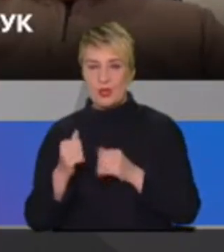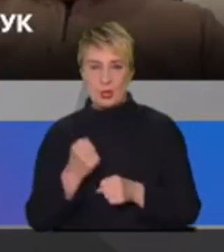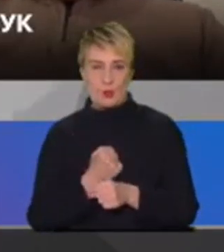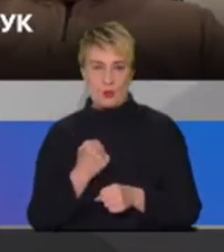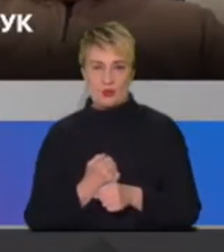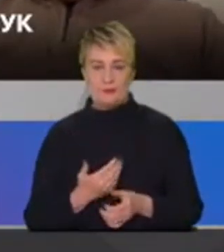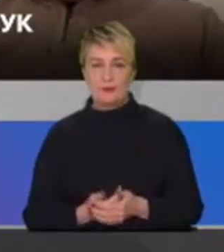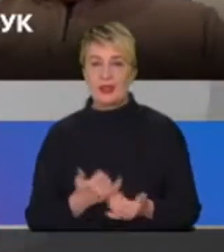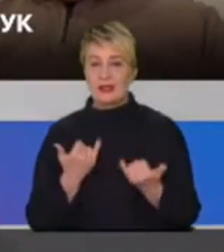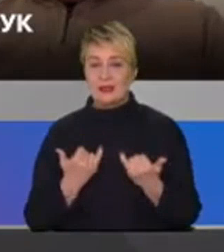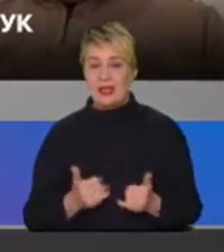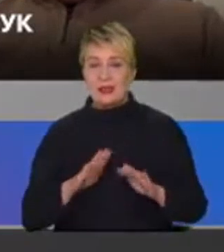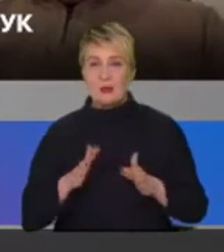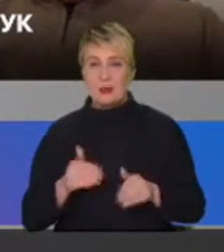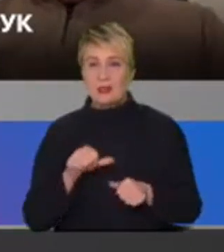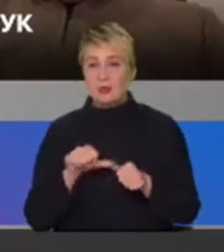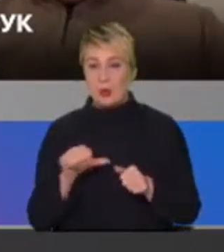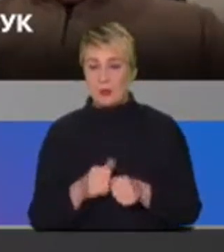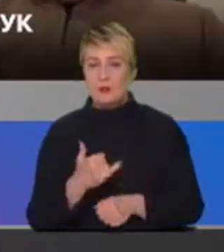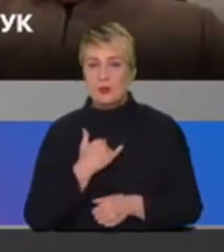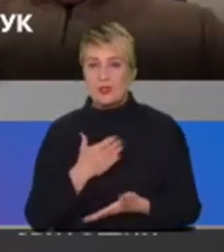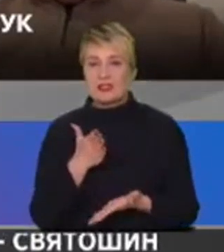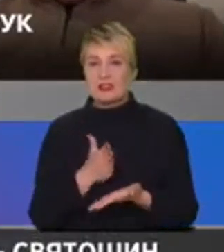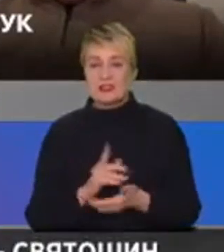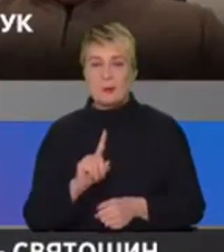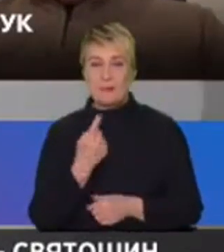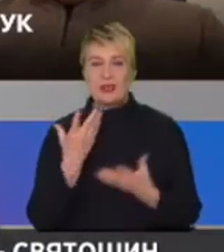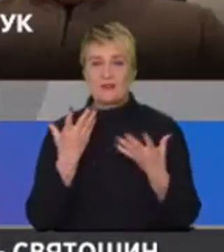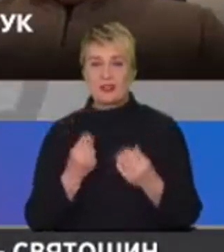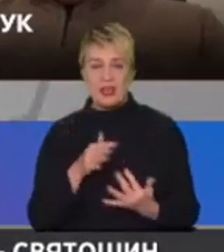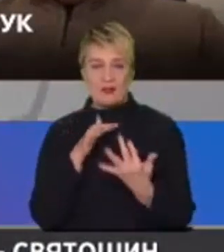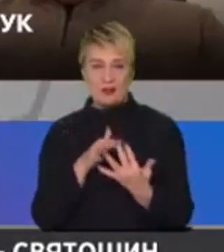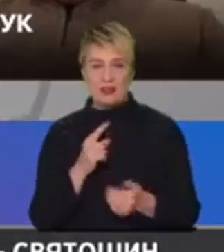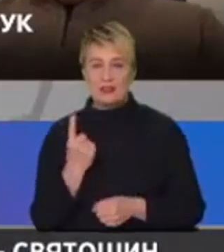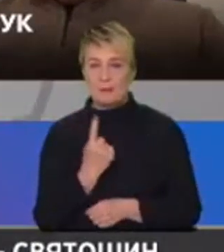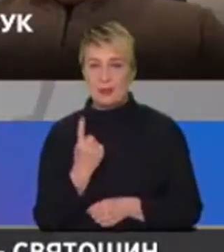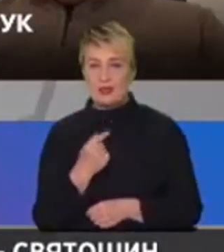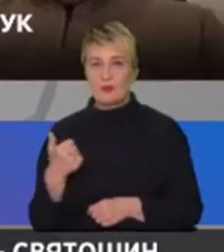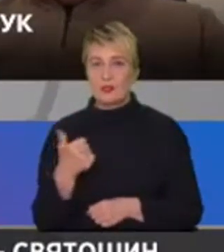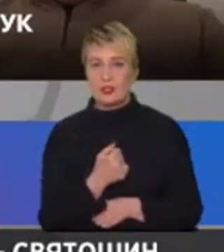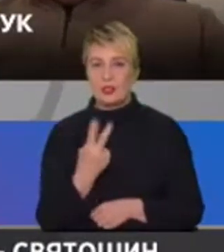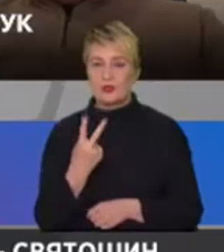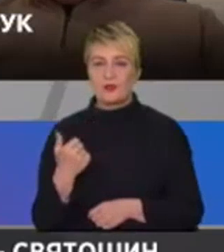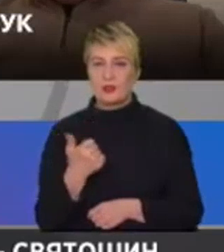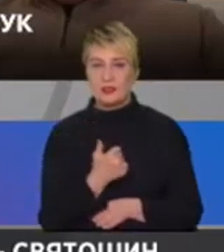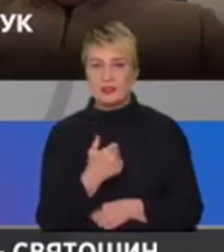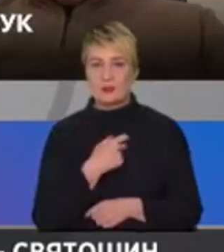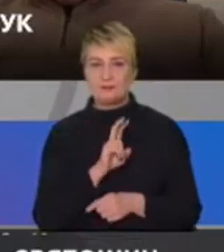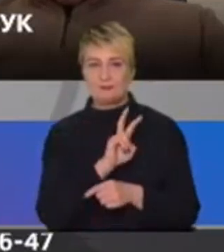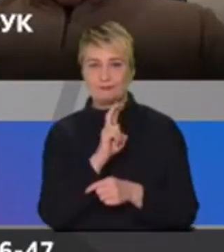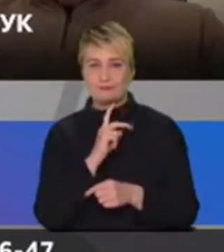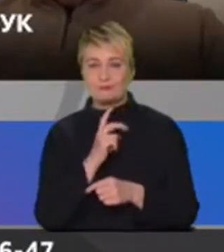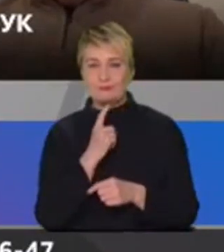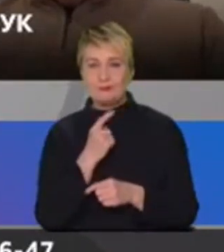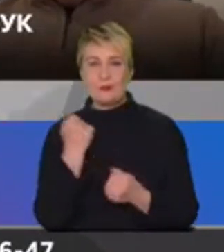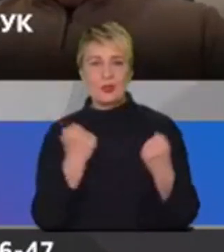у нас вже топливо є. В перві дні войны, буквально першу неделю-две, ми просто їздили по заправкам, садились